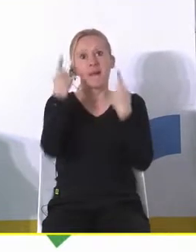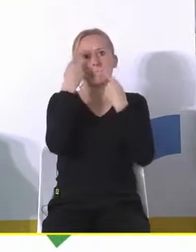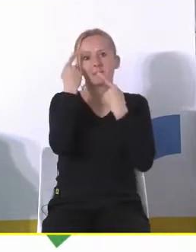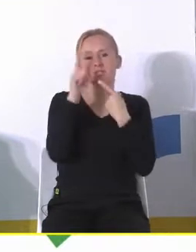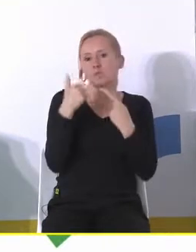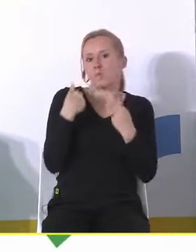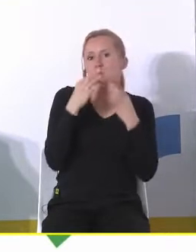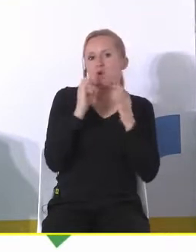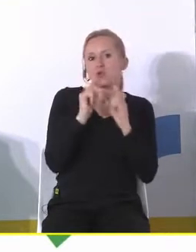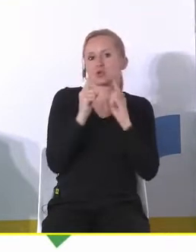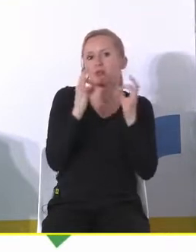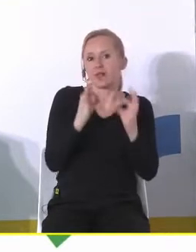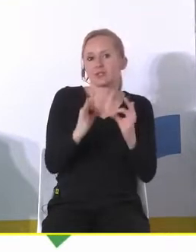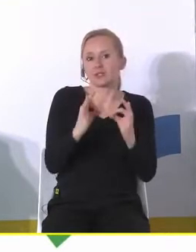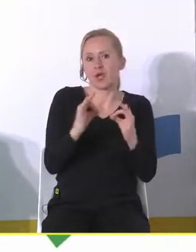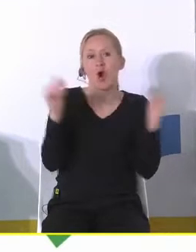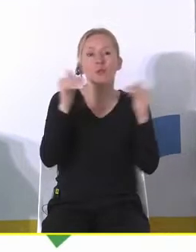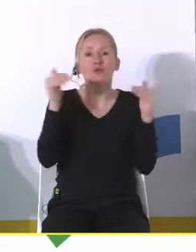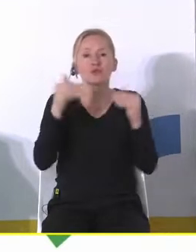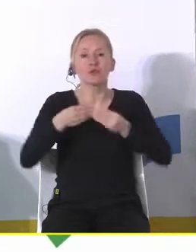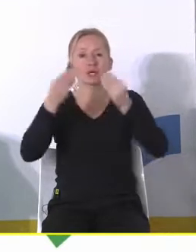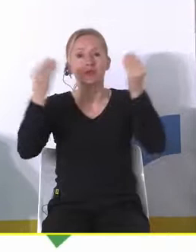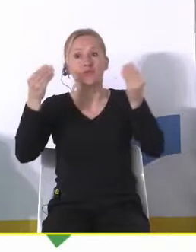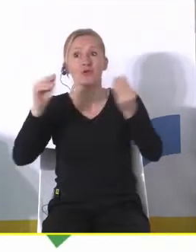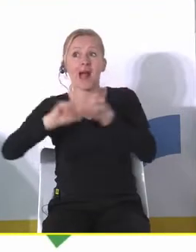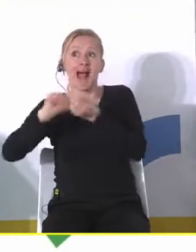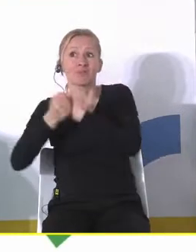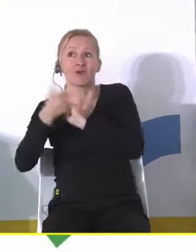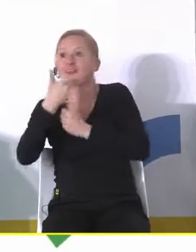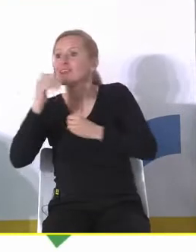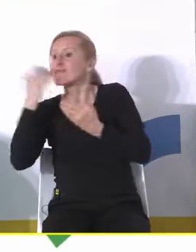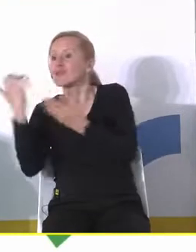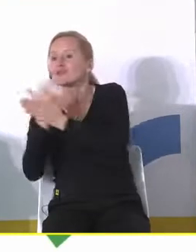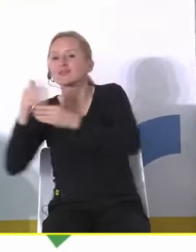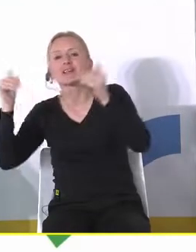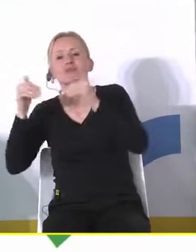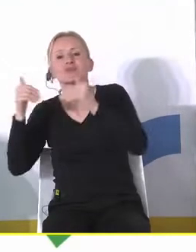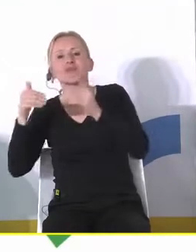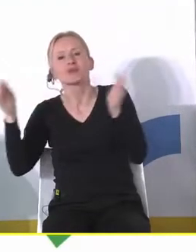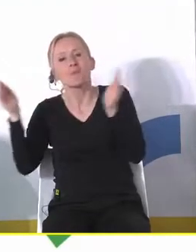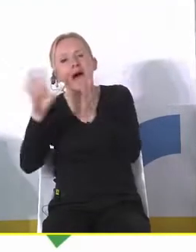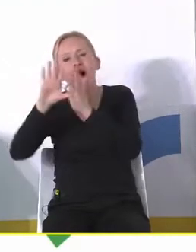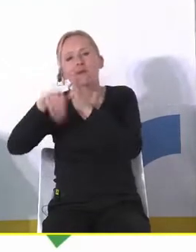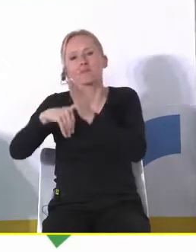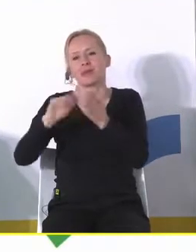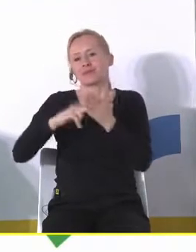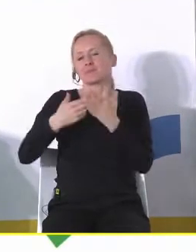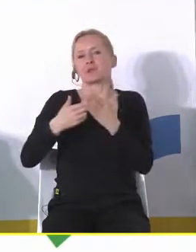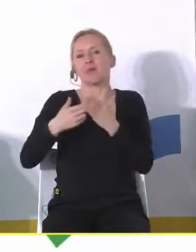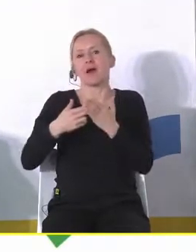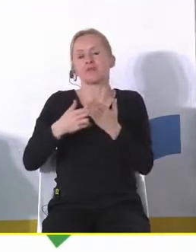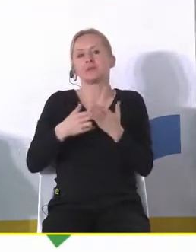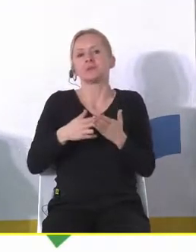w tym o czym tu rozmawiamy tym potencjale i pewnym też niewykorzystanym potencjale mniejszych społeczności także mniejszych miast a